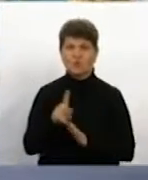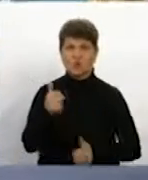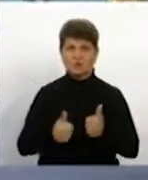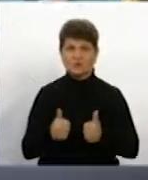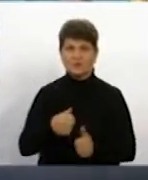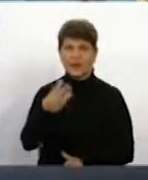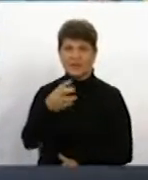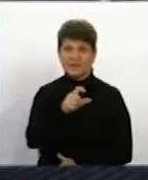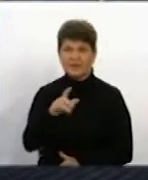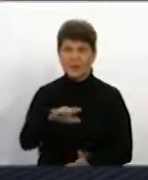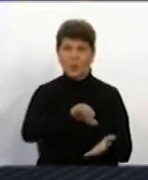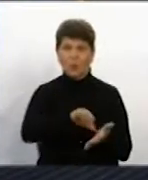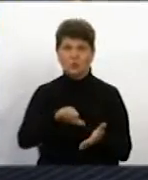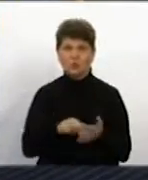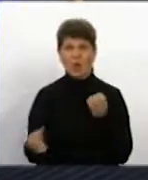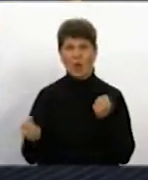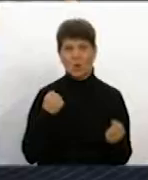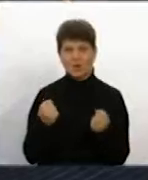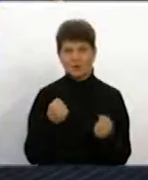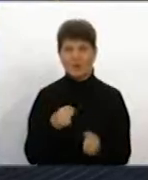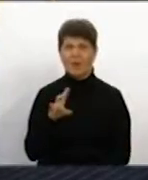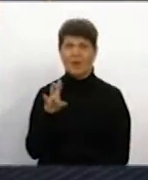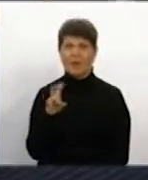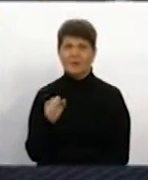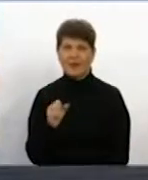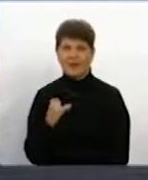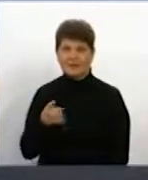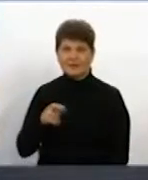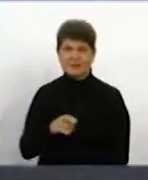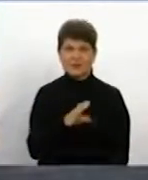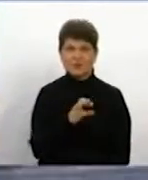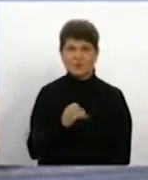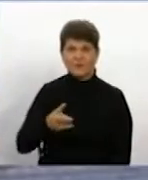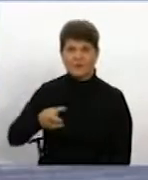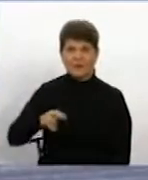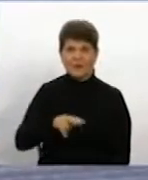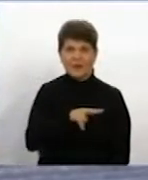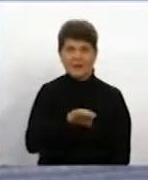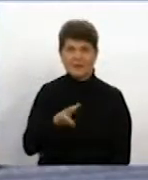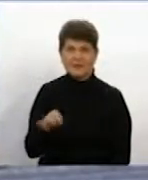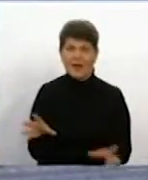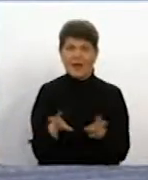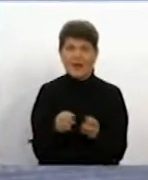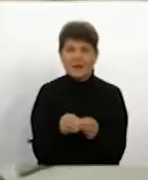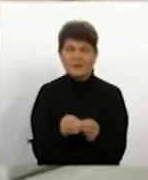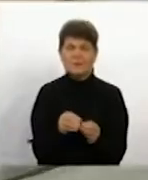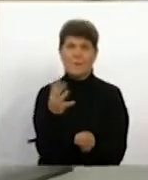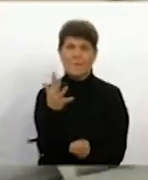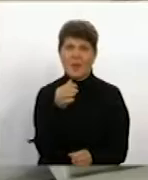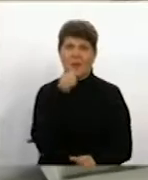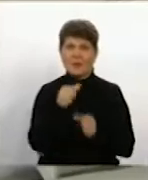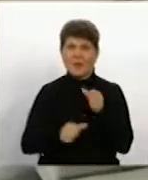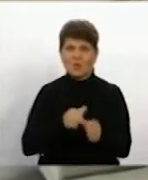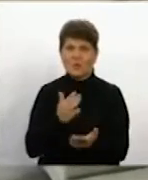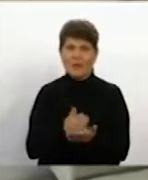півгодини. Учасники розминаються. Настя, Софія та Ліза разом тренуються п'ять років. Її призерками обласних та міжнародних